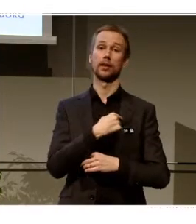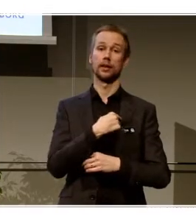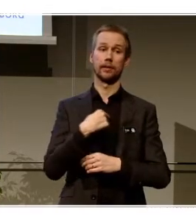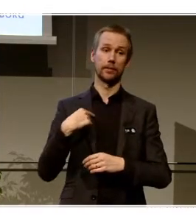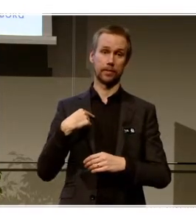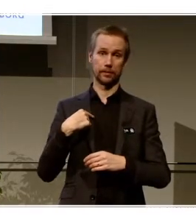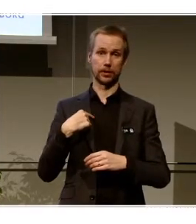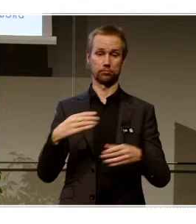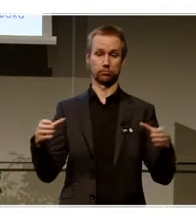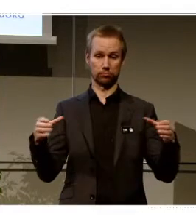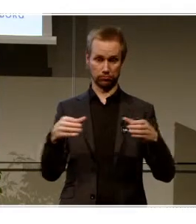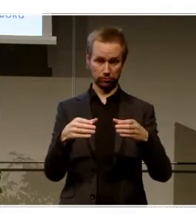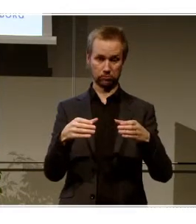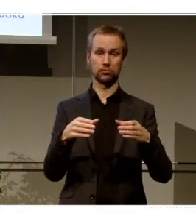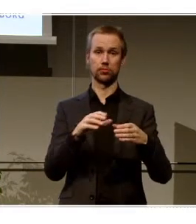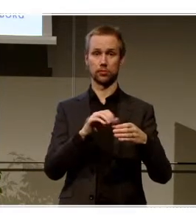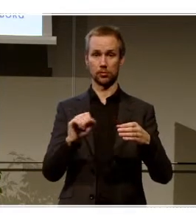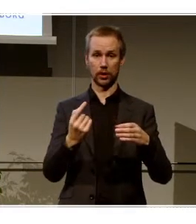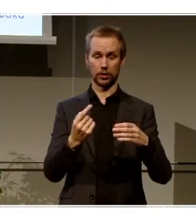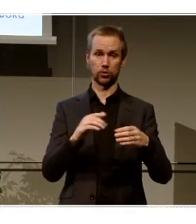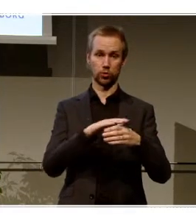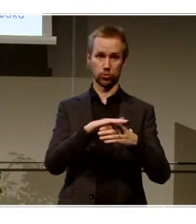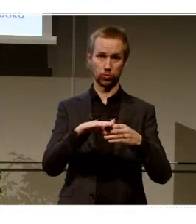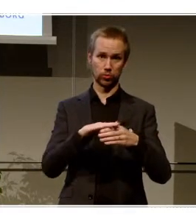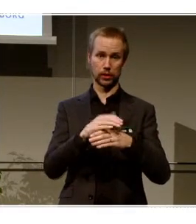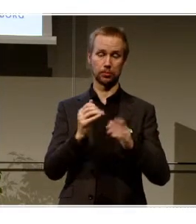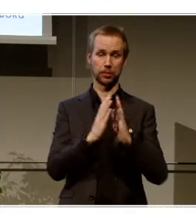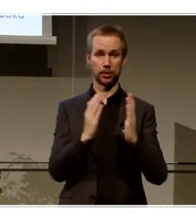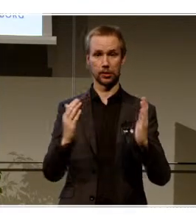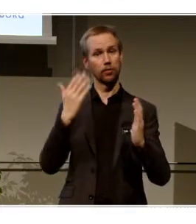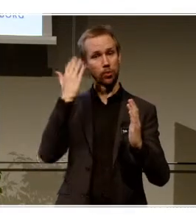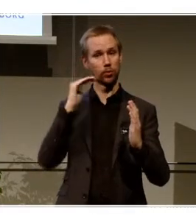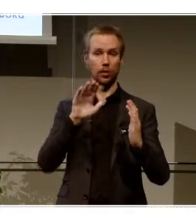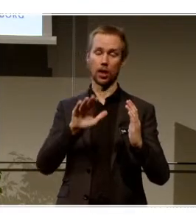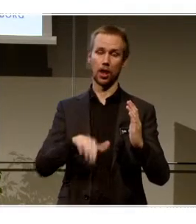biblioteket. Tidigare hade den varit spridd över flera plan.